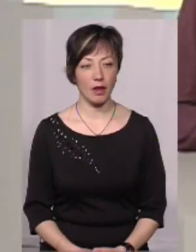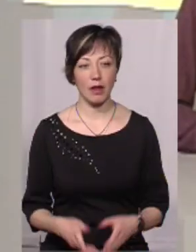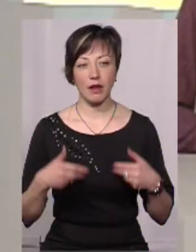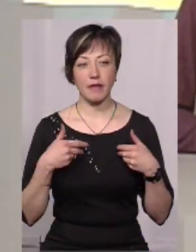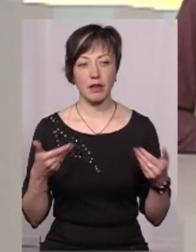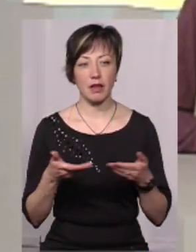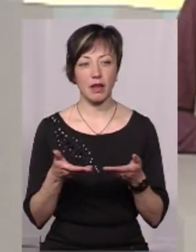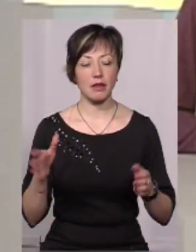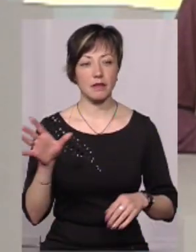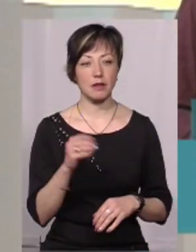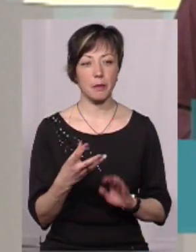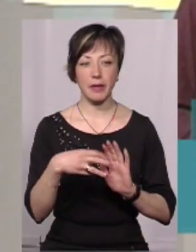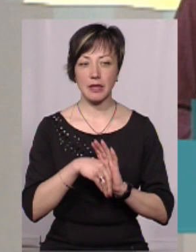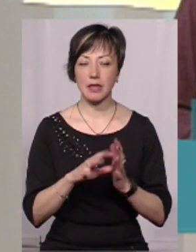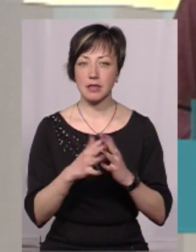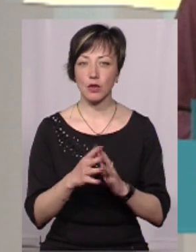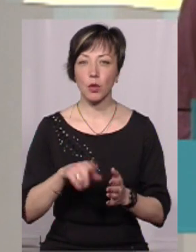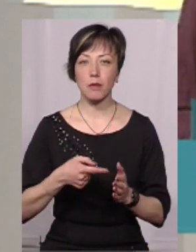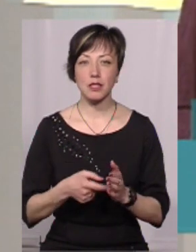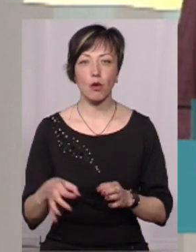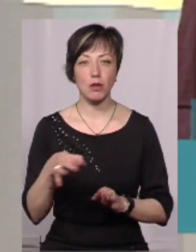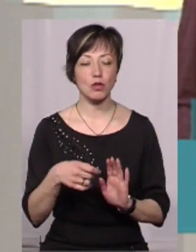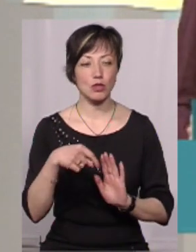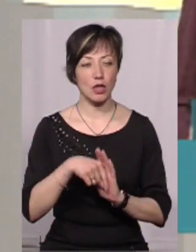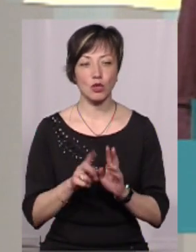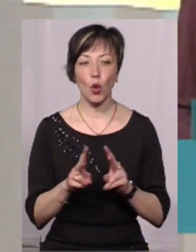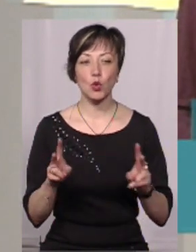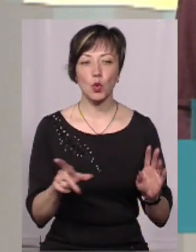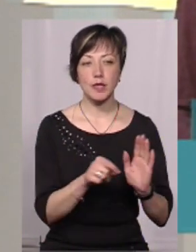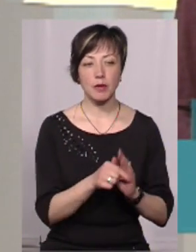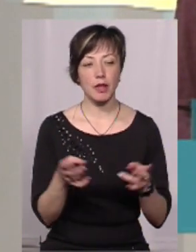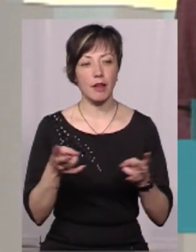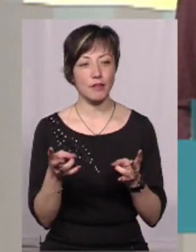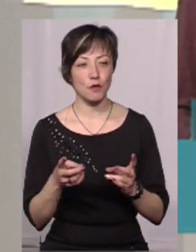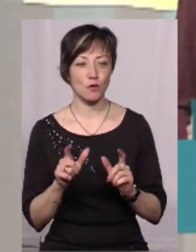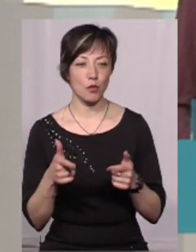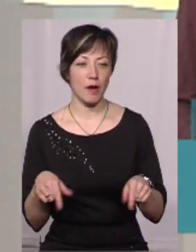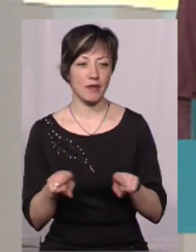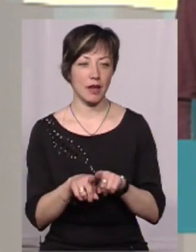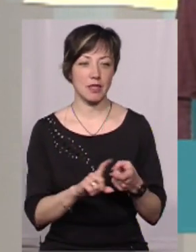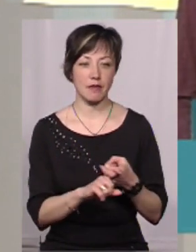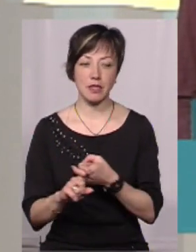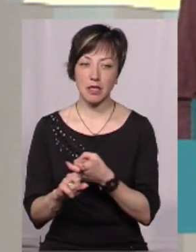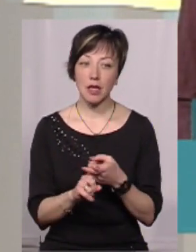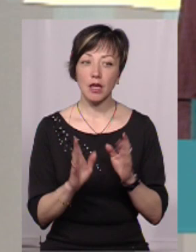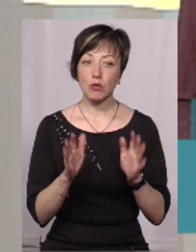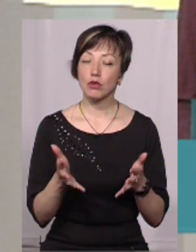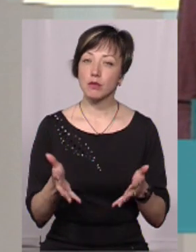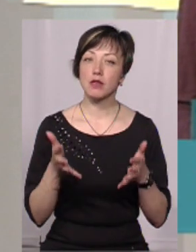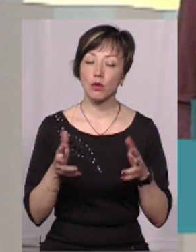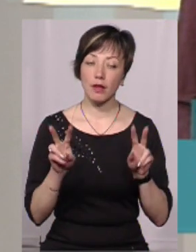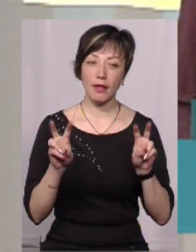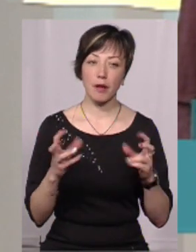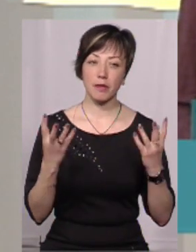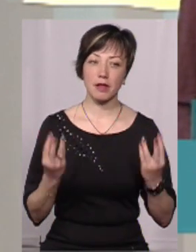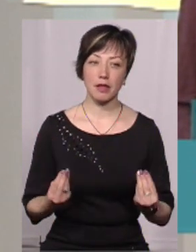Вітання всім. Приєднання сіл до міст обласного значення. Хто з ким і навіщо вступає у такі зв'язки, будемо з'ясовувати